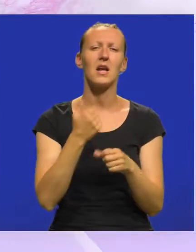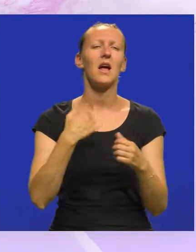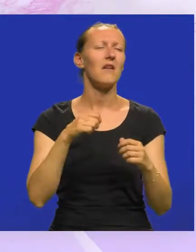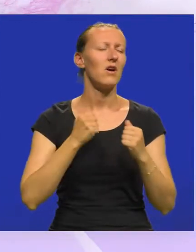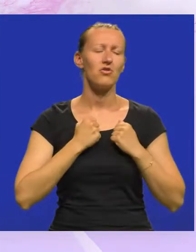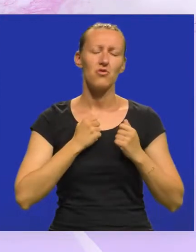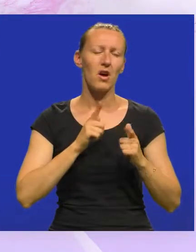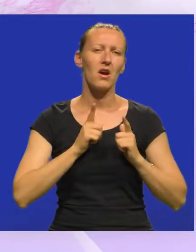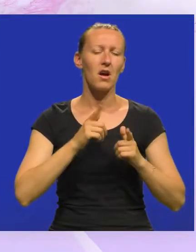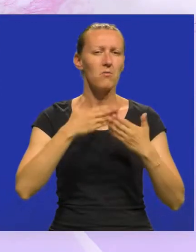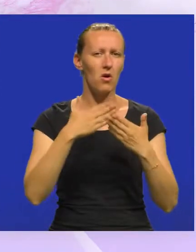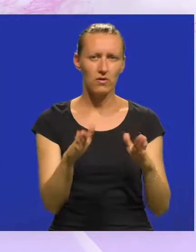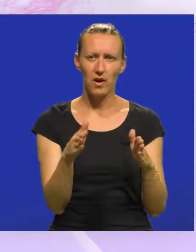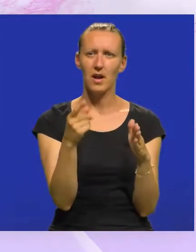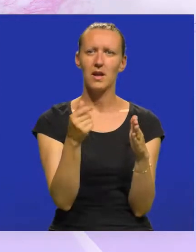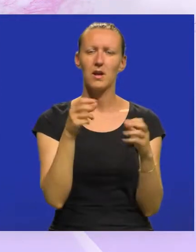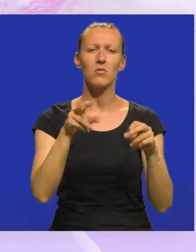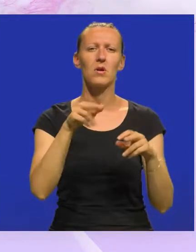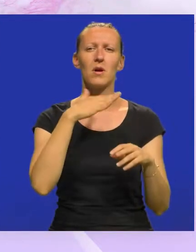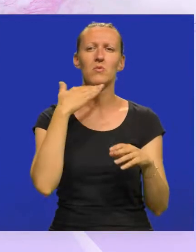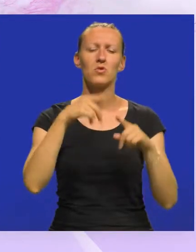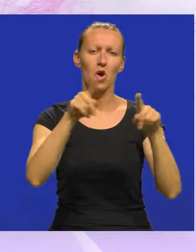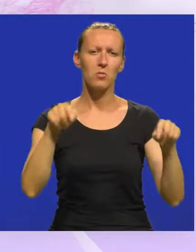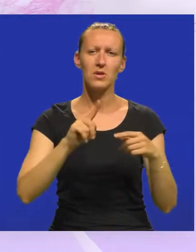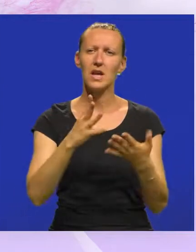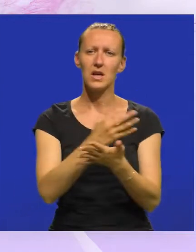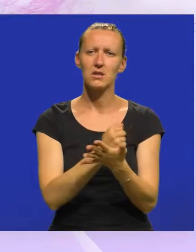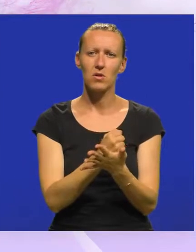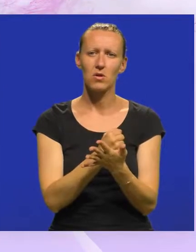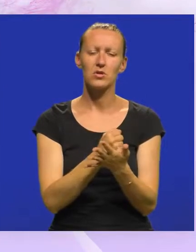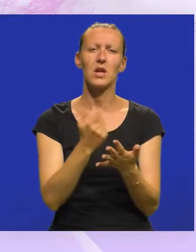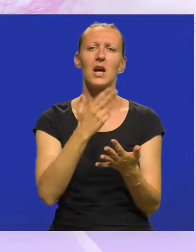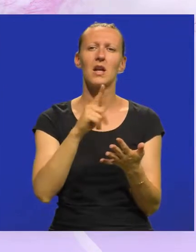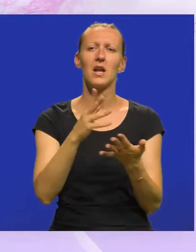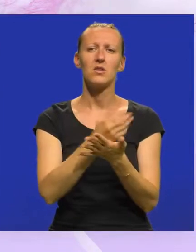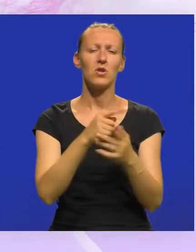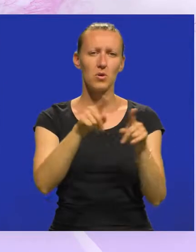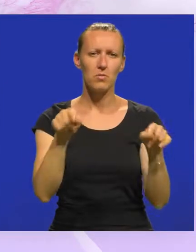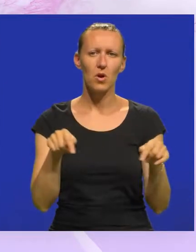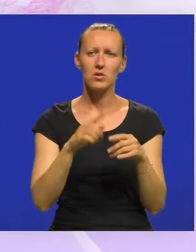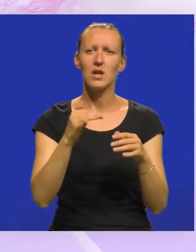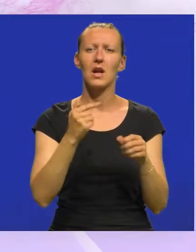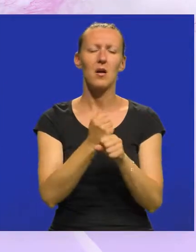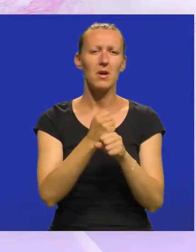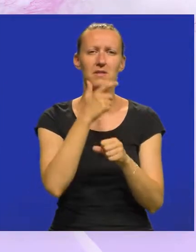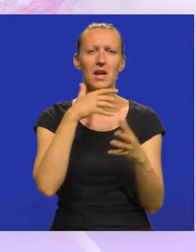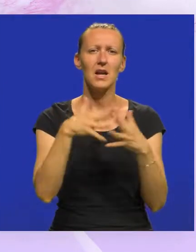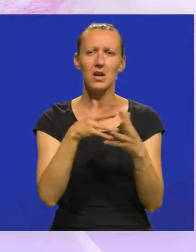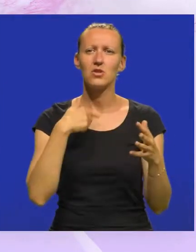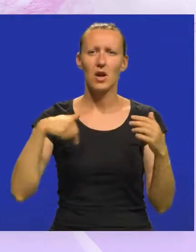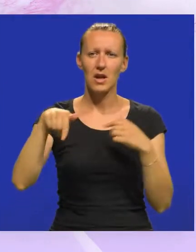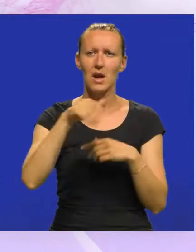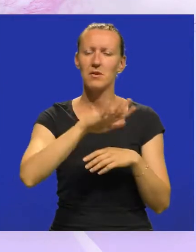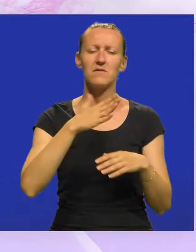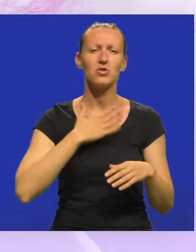Jednači čekamo otvaranje jer Pula ima puno prostora neiskorištenih. I kada iskoristite prostor da revitalizirate starogradsku jezu, što je nama